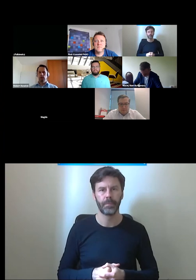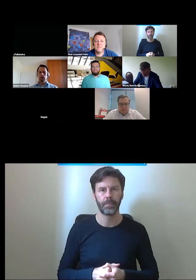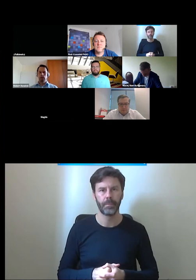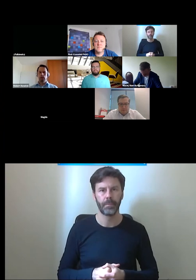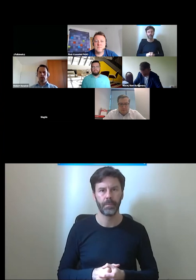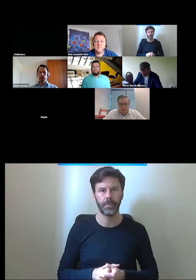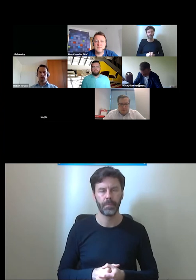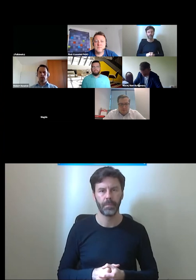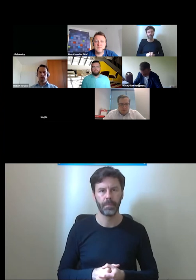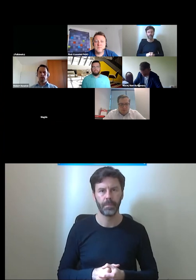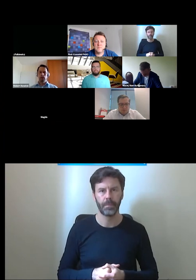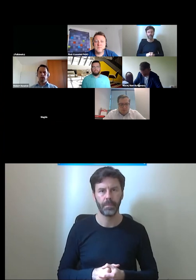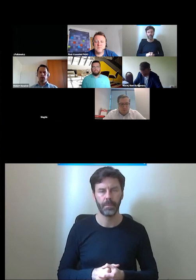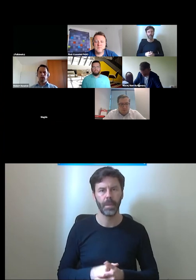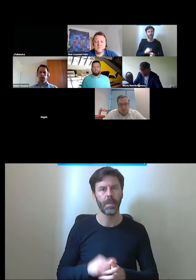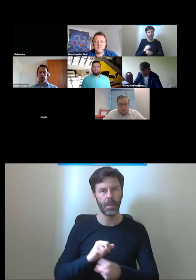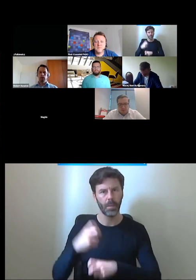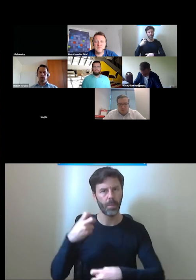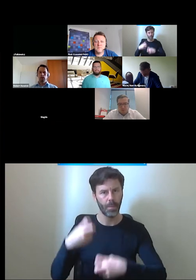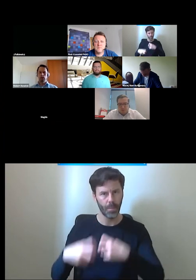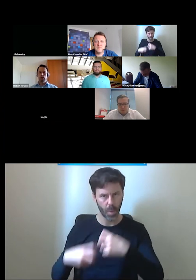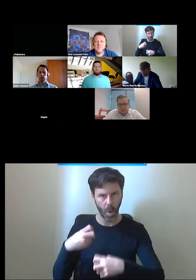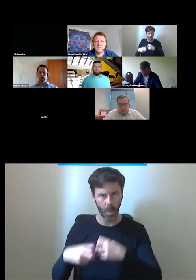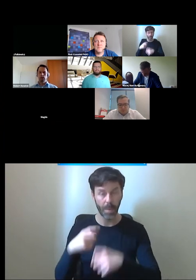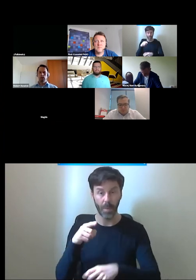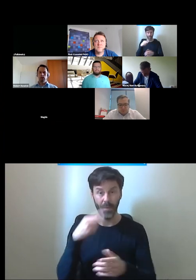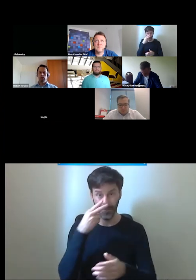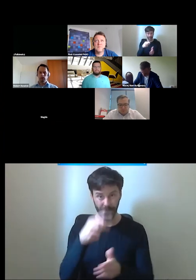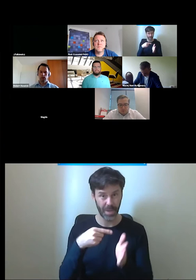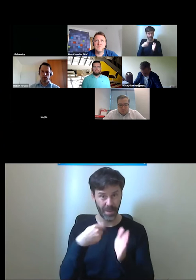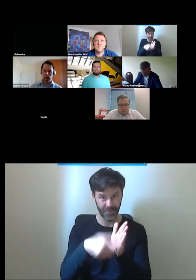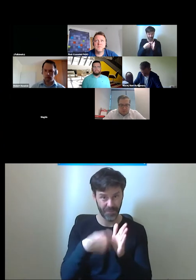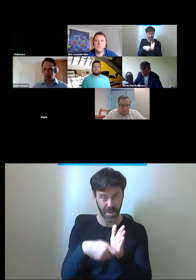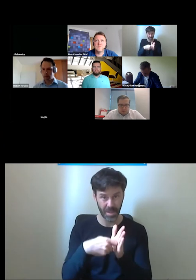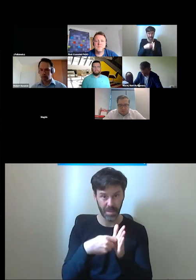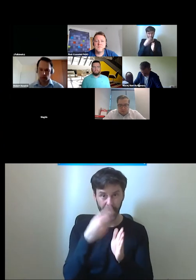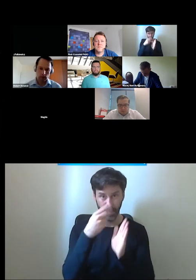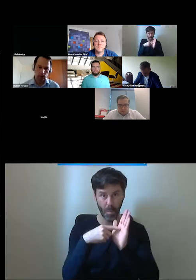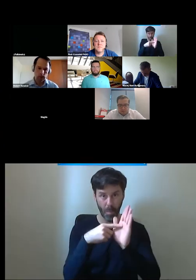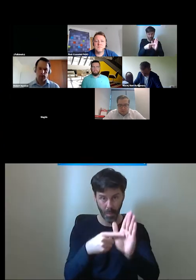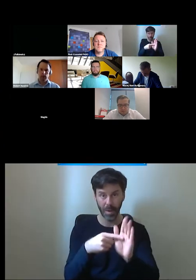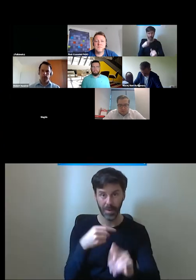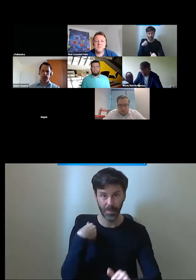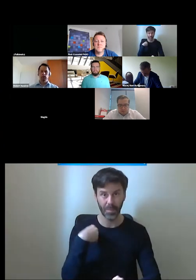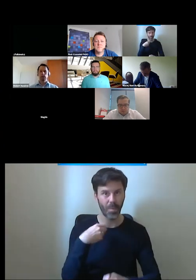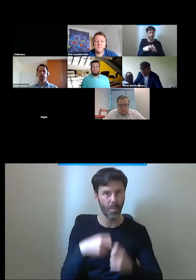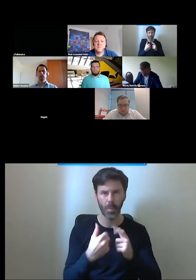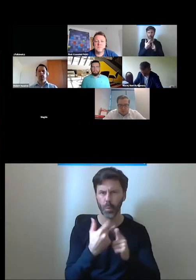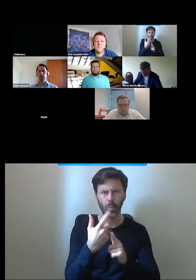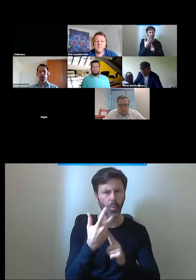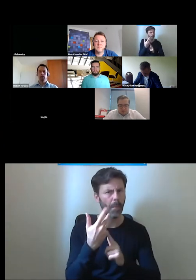tych tematów i problemów które zostały poruszane chociażby w filmie który przed chwilą widzieliśmy który no jest absolutnie jakby